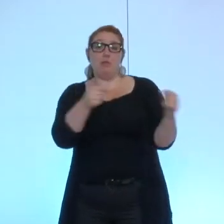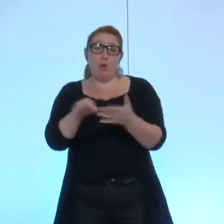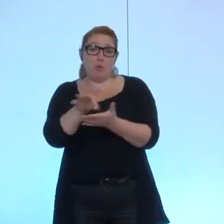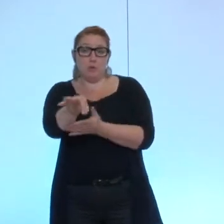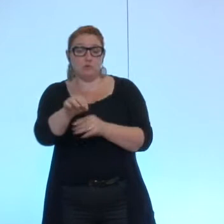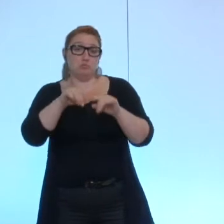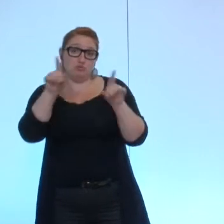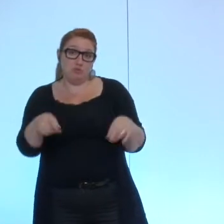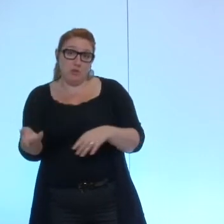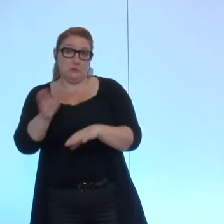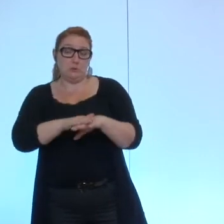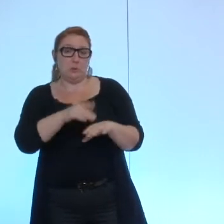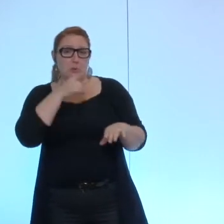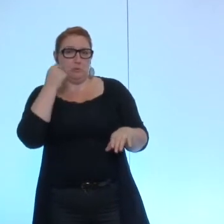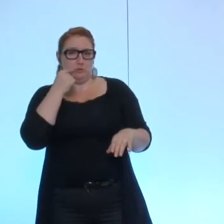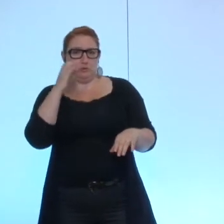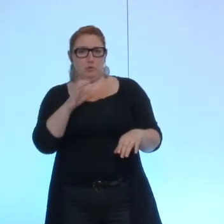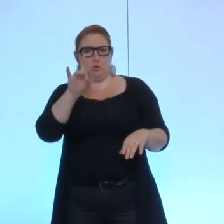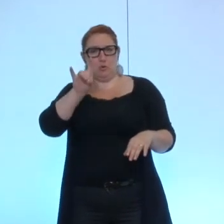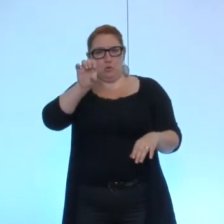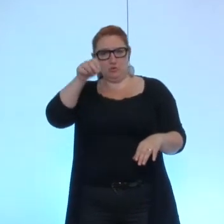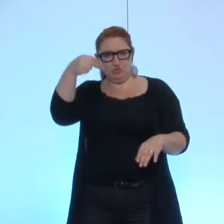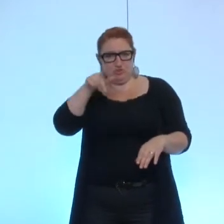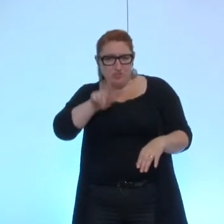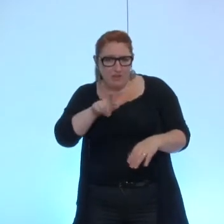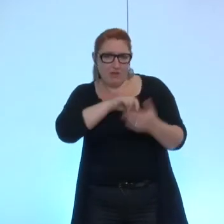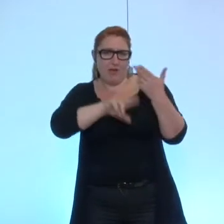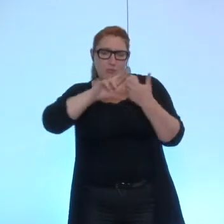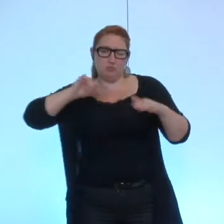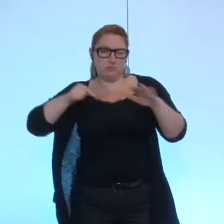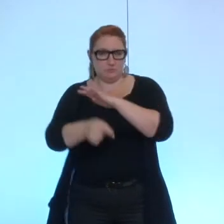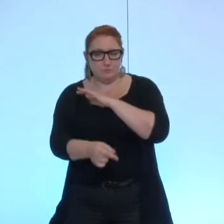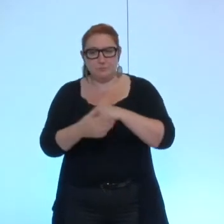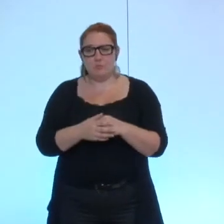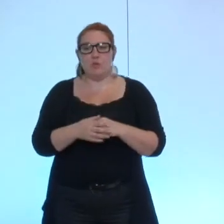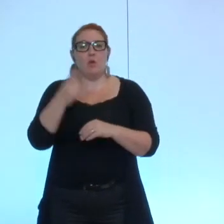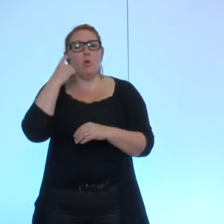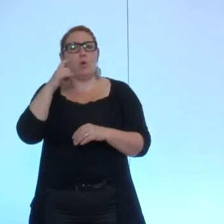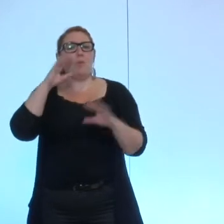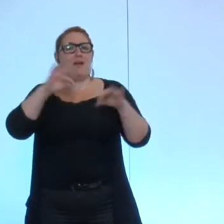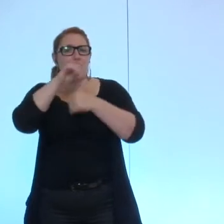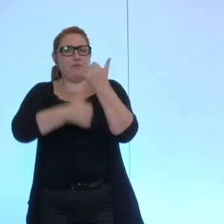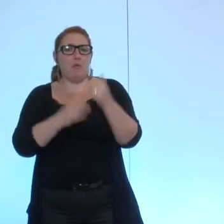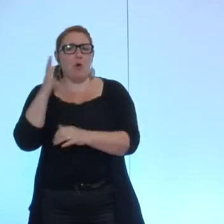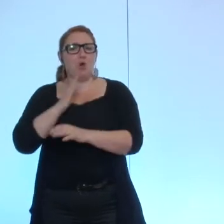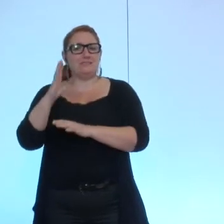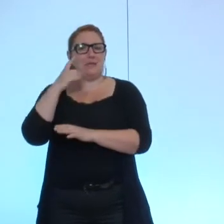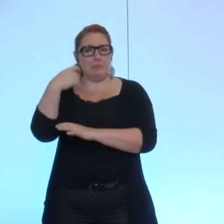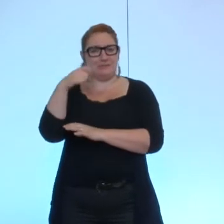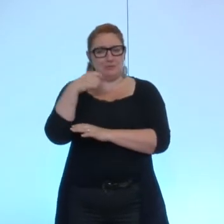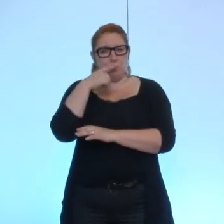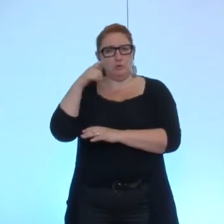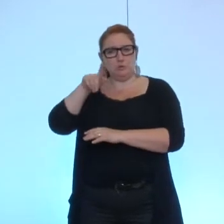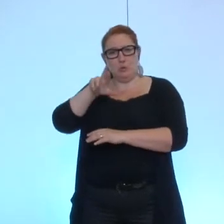la réponse de monsieur Cheng permet d'aller un peu plus loin juste une remarque de forme l'ancien président donc Eric Grasset ainsi que les anciens